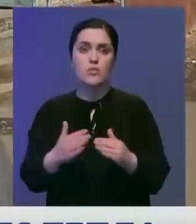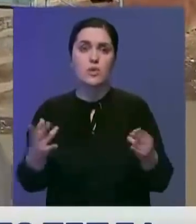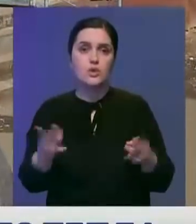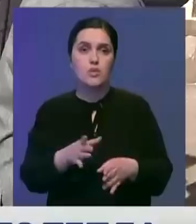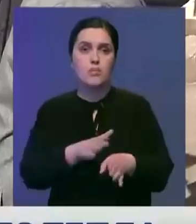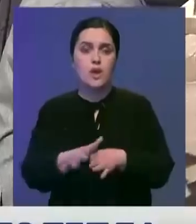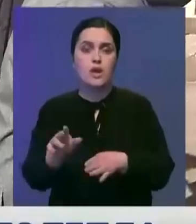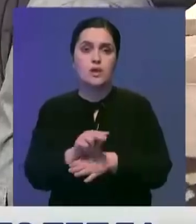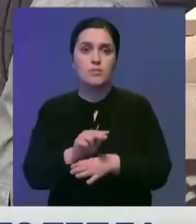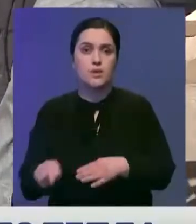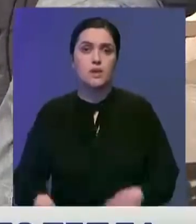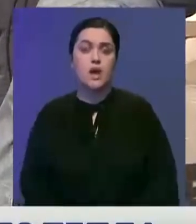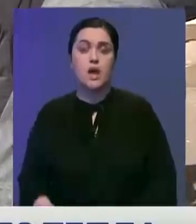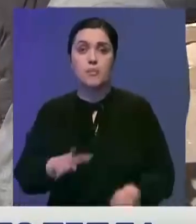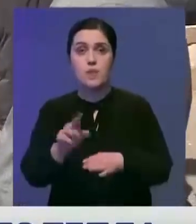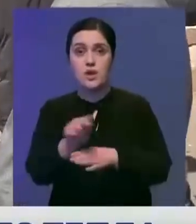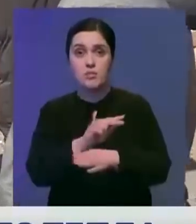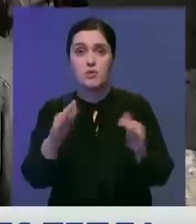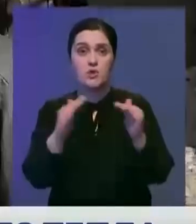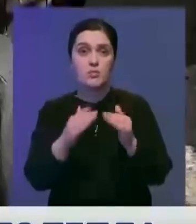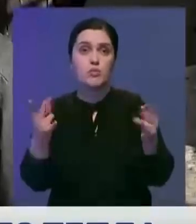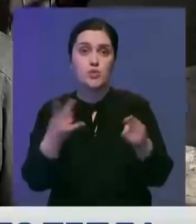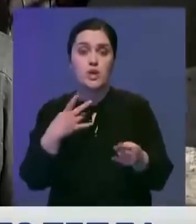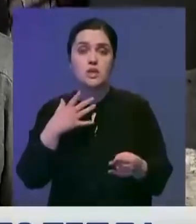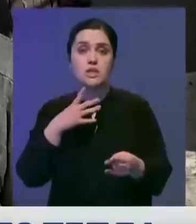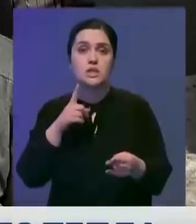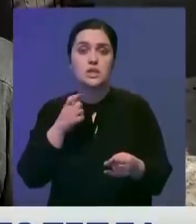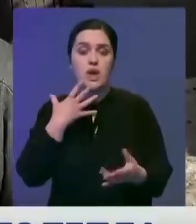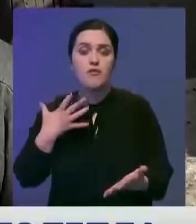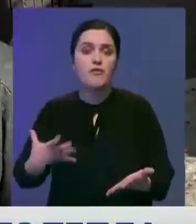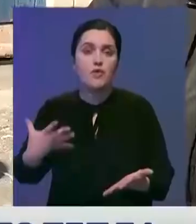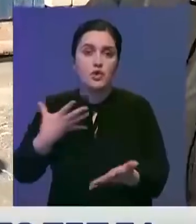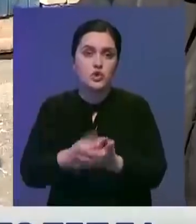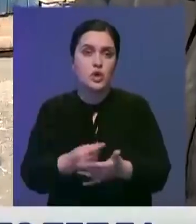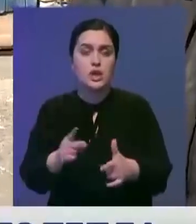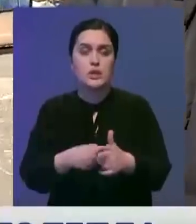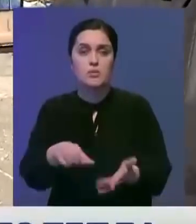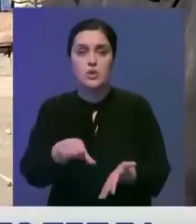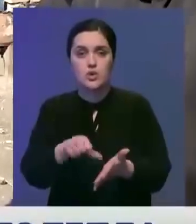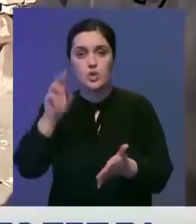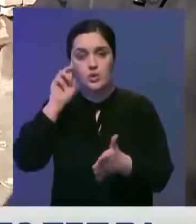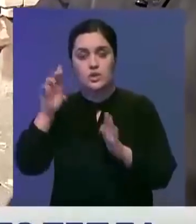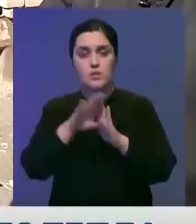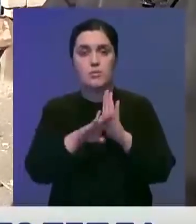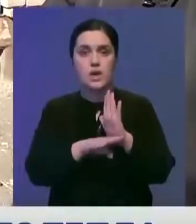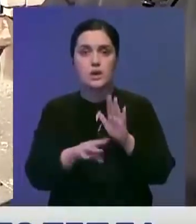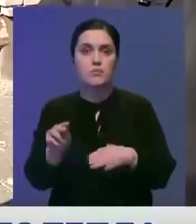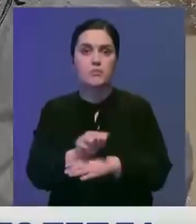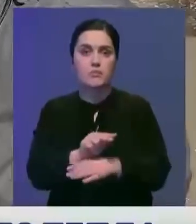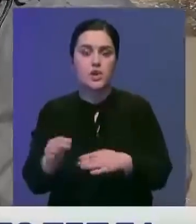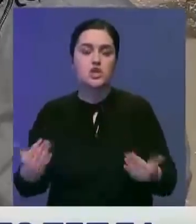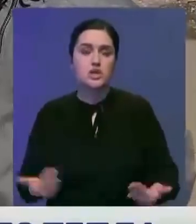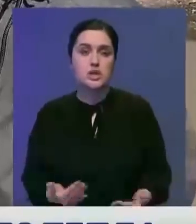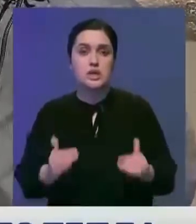капитальный ремонт. Капитальный ремонт дома жильцам нужно делать за свой счет, говорят специалисты. Либо принять участие в государственной программе модернизации живых